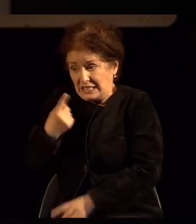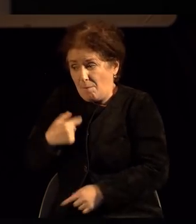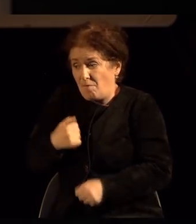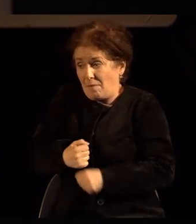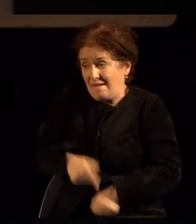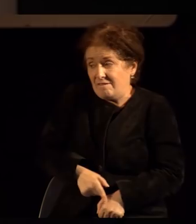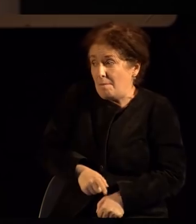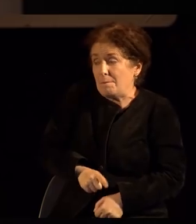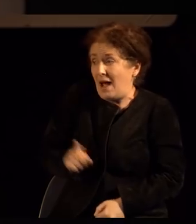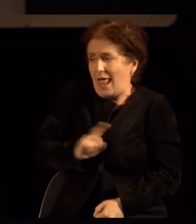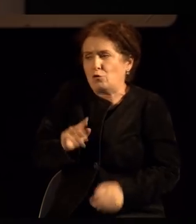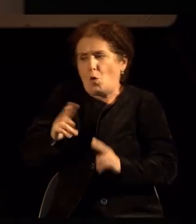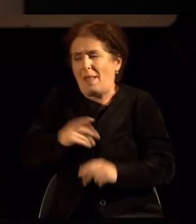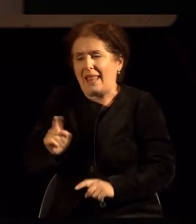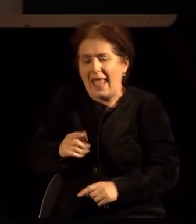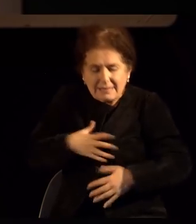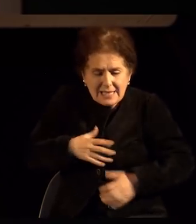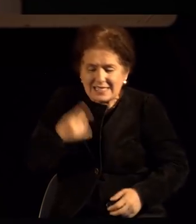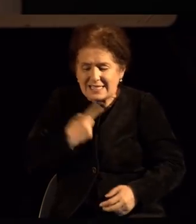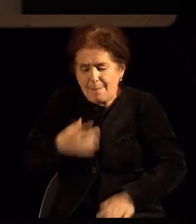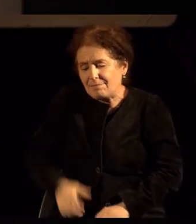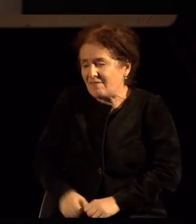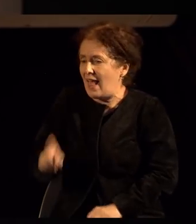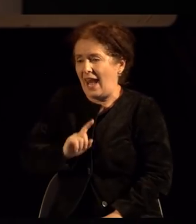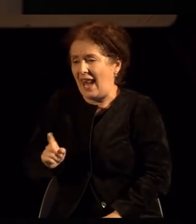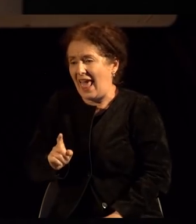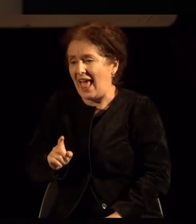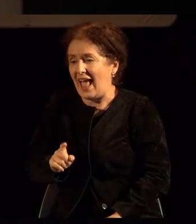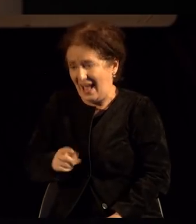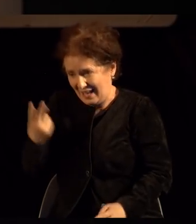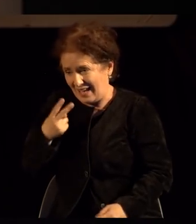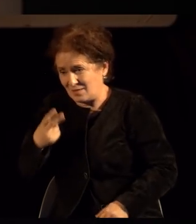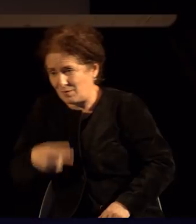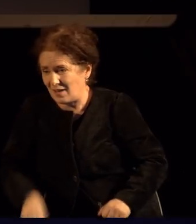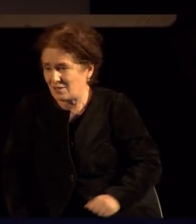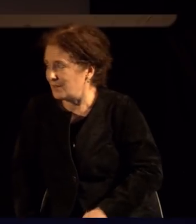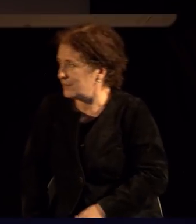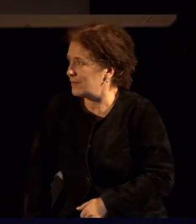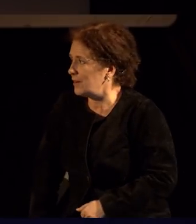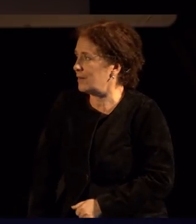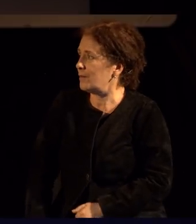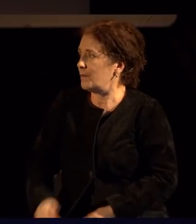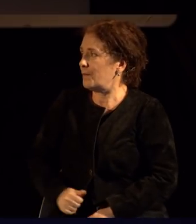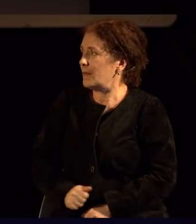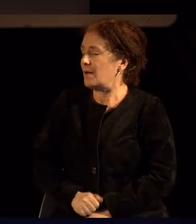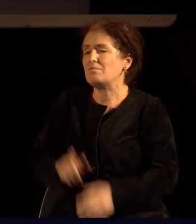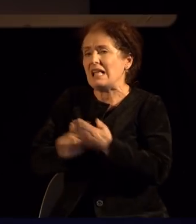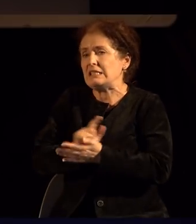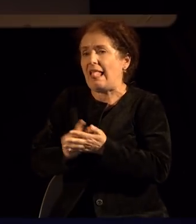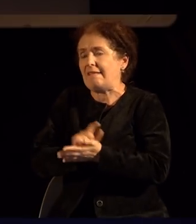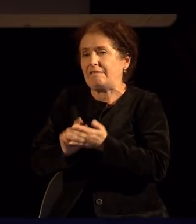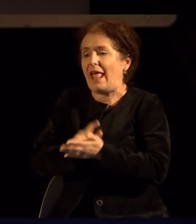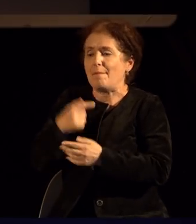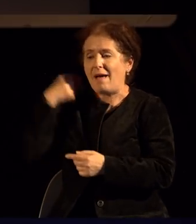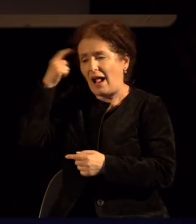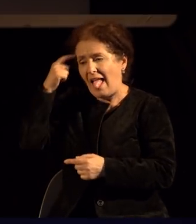правам, никогаш виша нема да се пипнам. Нормално тоа се кажува после оргазм никако пред. Мегутоа, цело време тоа ни